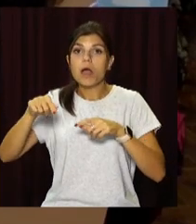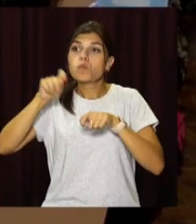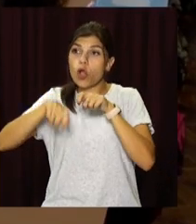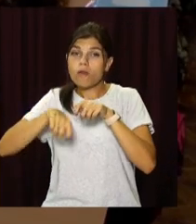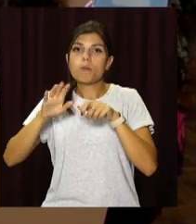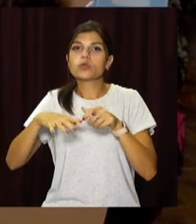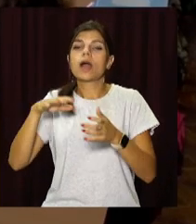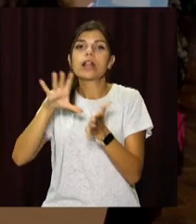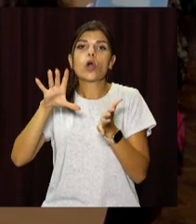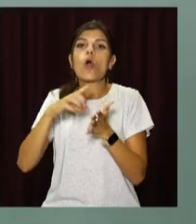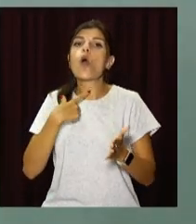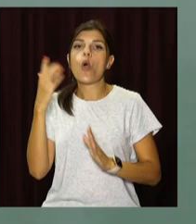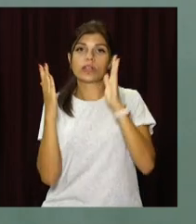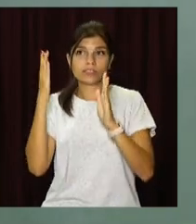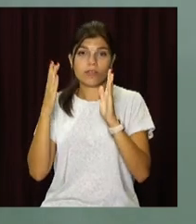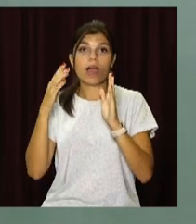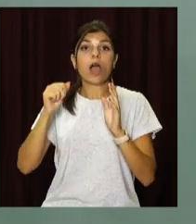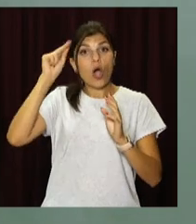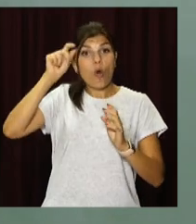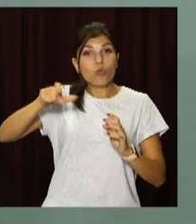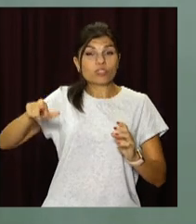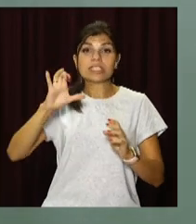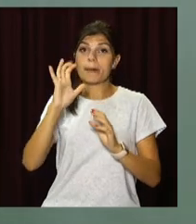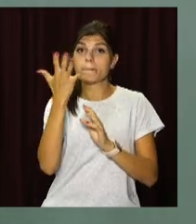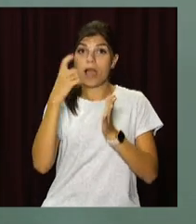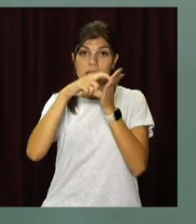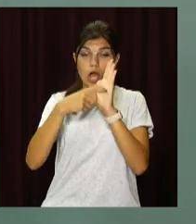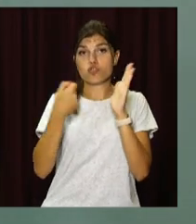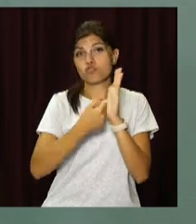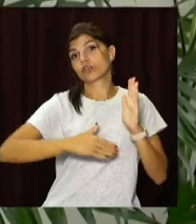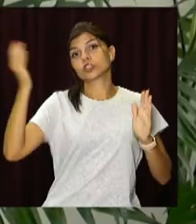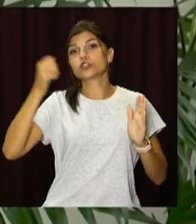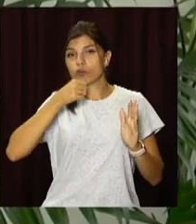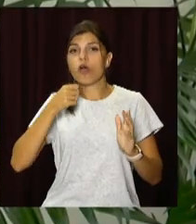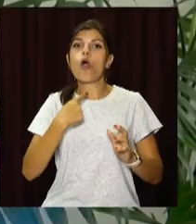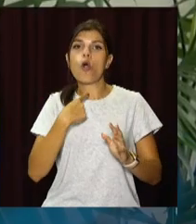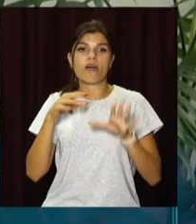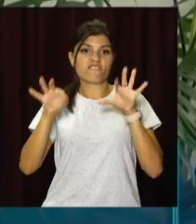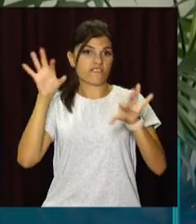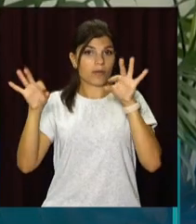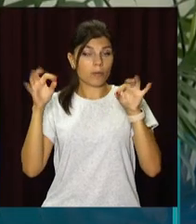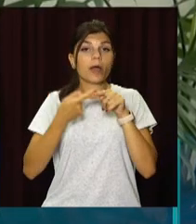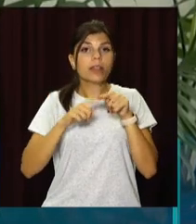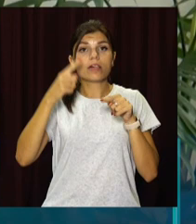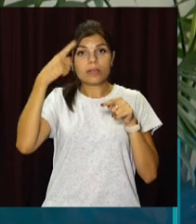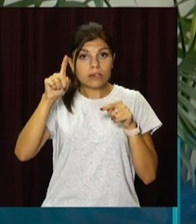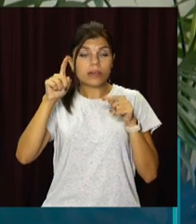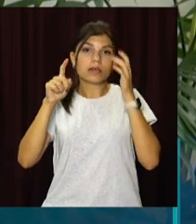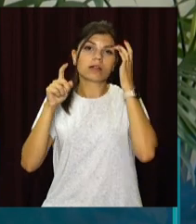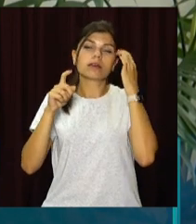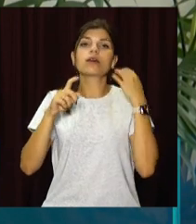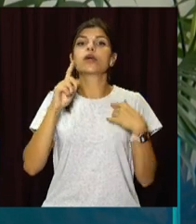голосування. Обирати переможців зможуть учні, починаючи з п'ятого класу. Це мають бути проєкти, продукти яких